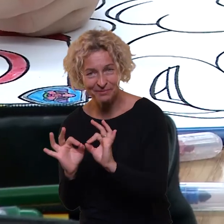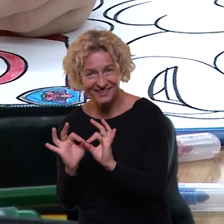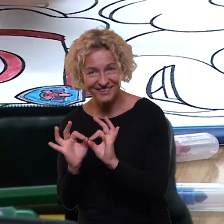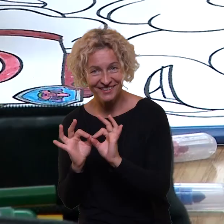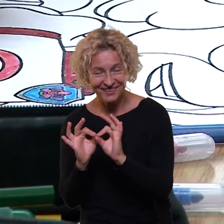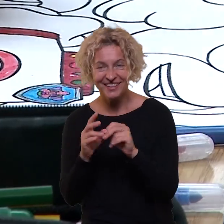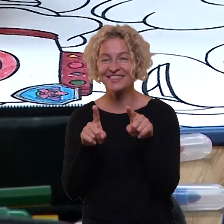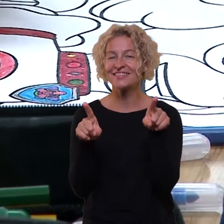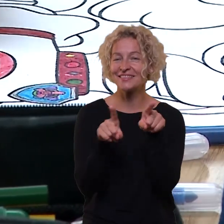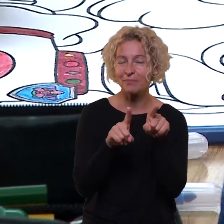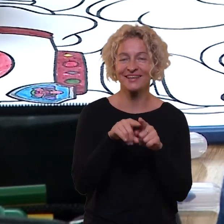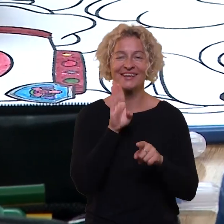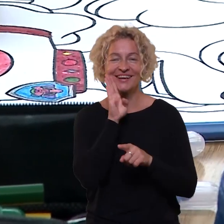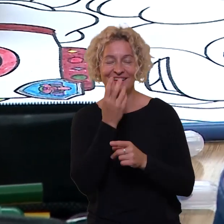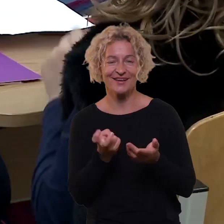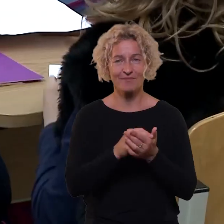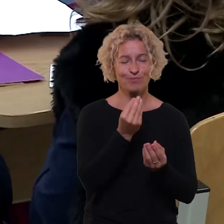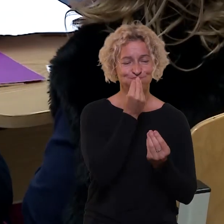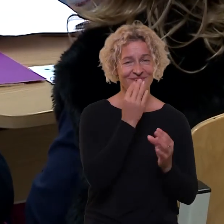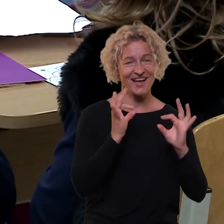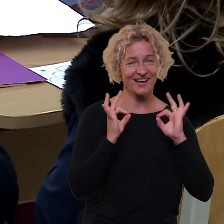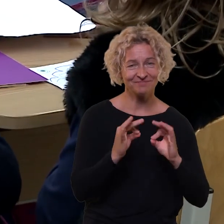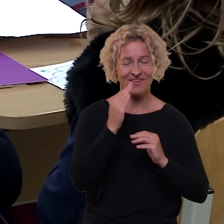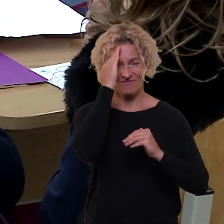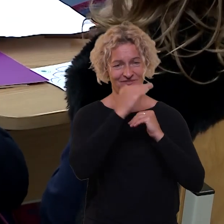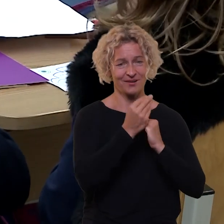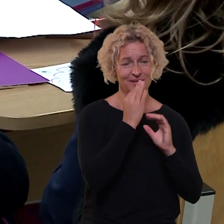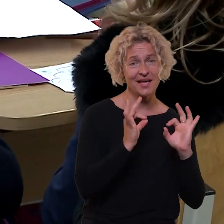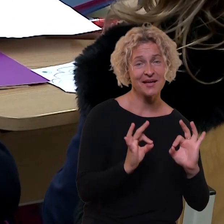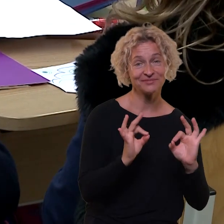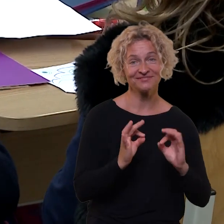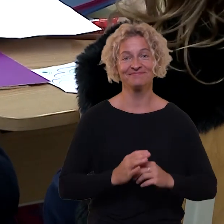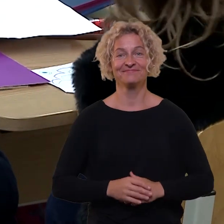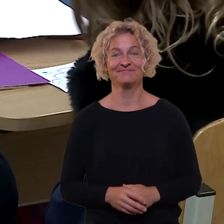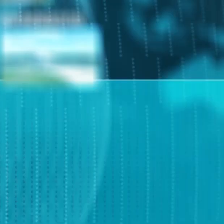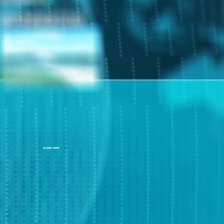tinkamas miego režimas bei subalansuotų pusirdžiai, pietus ir vakarienė.